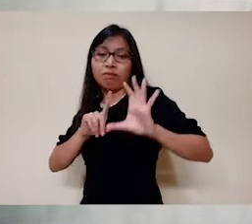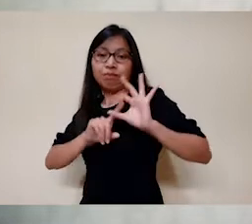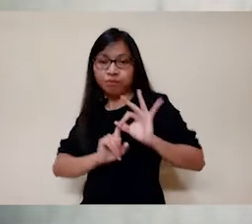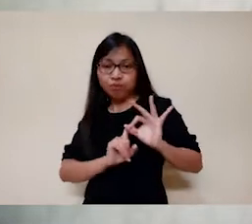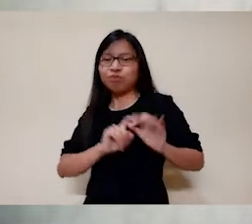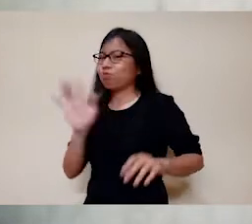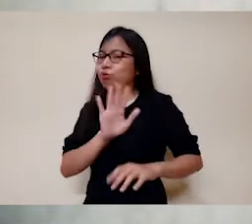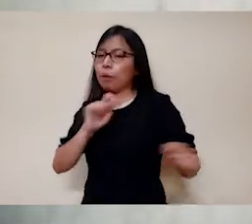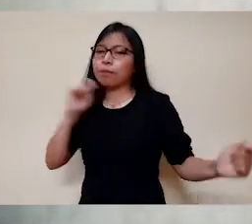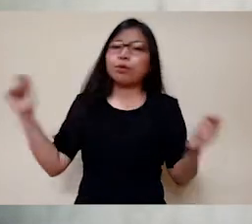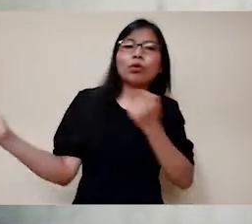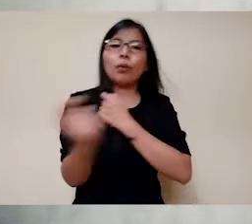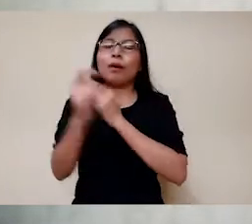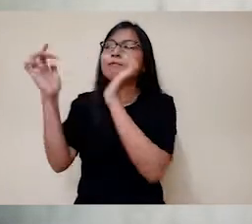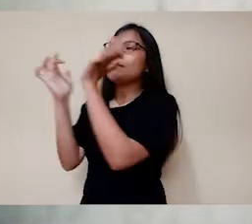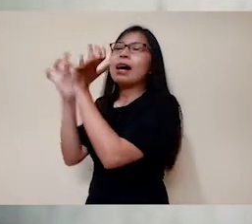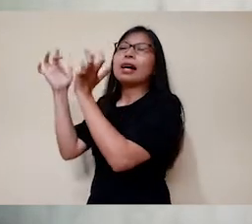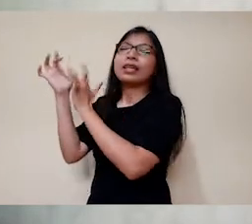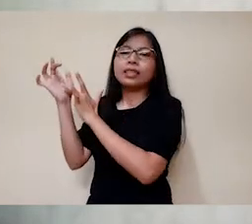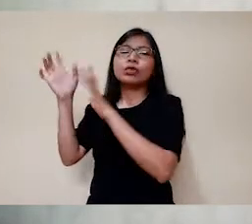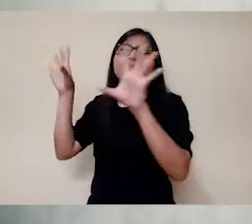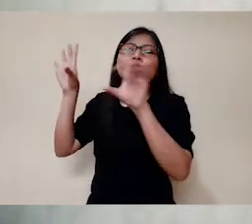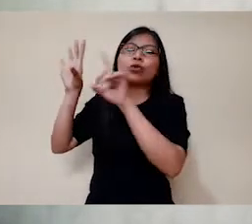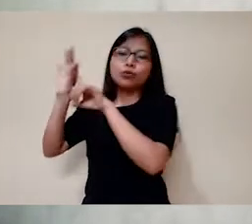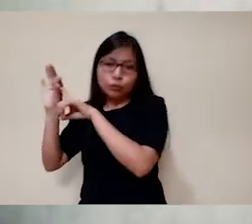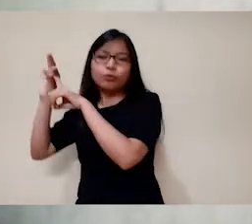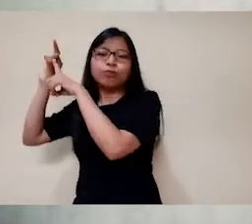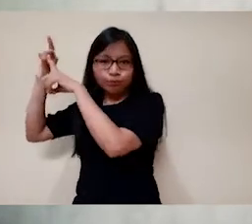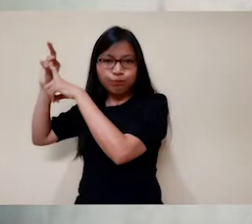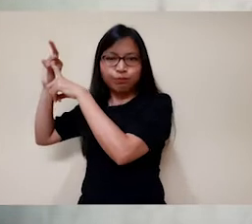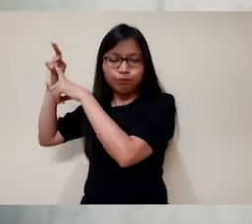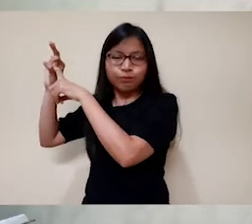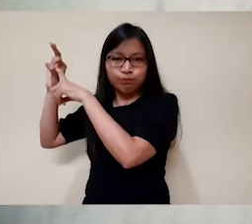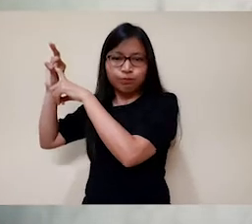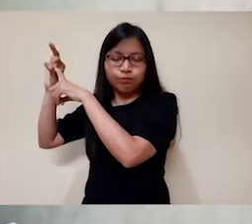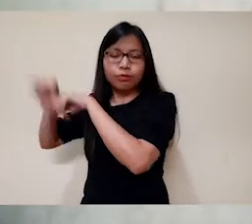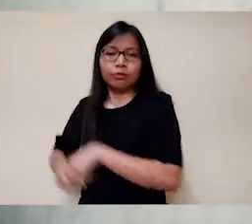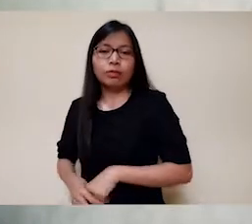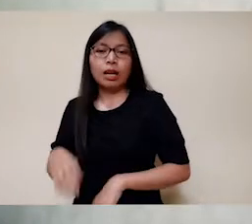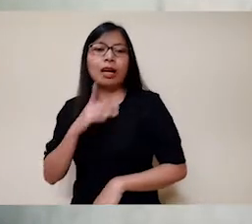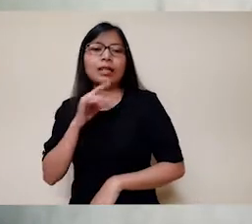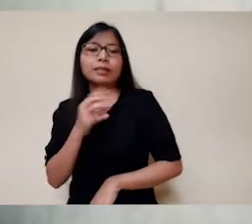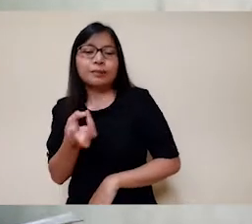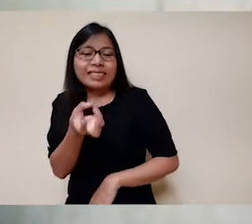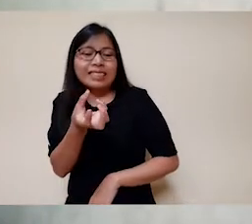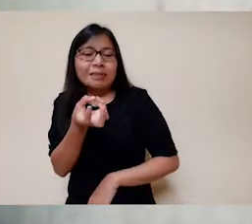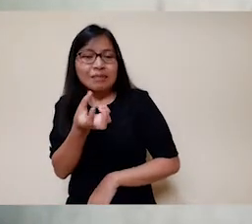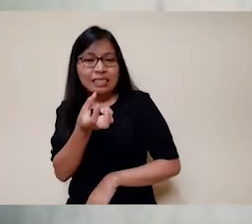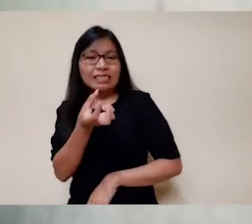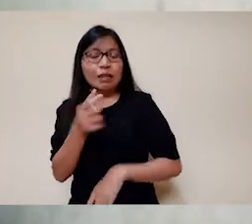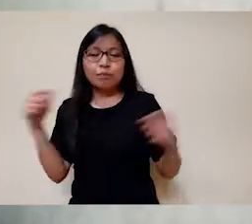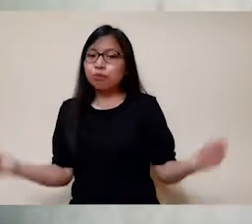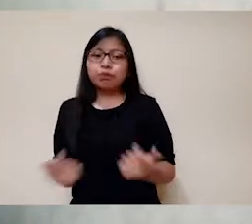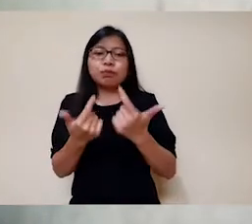Yang pergantian itulah yang menjadi sebuah benih baru di dalam Kristus. Membuat kita memiliki kualitas kehidupan yang baru